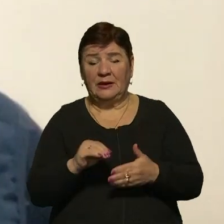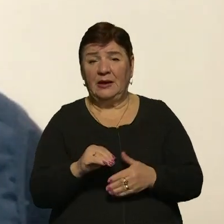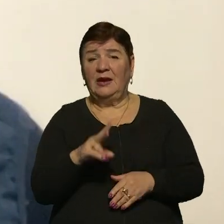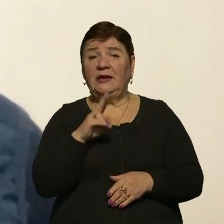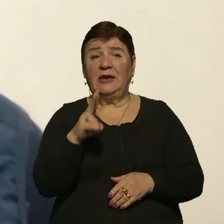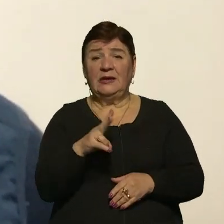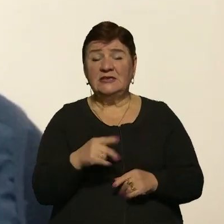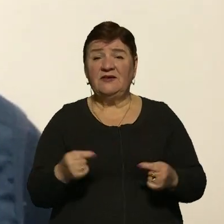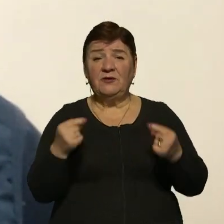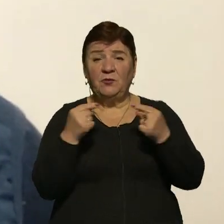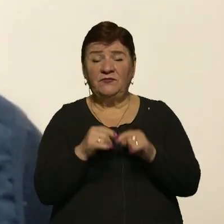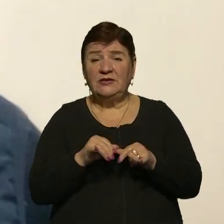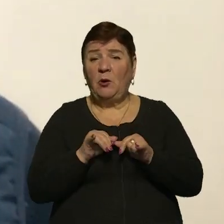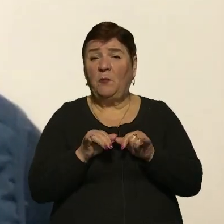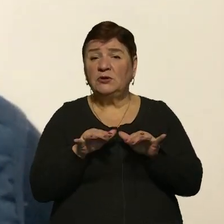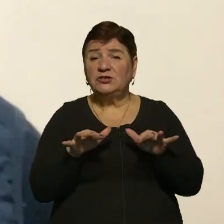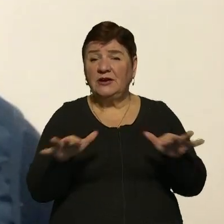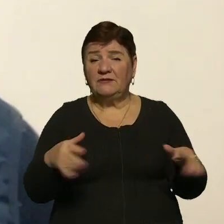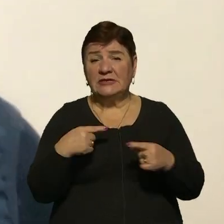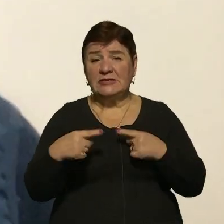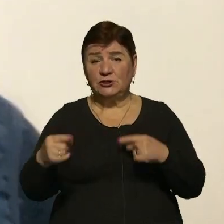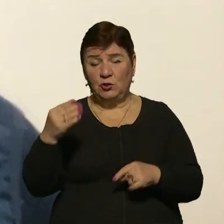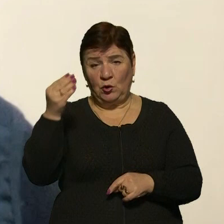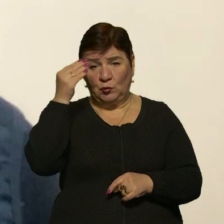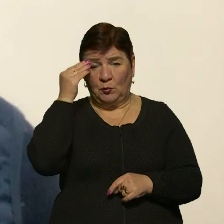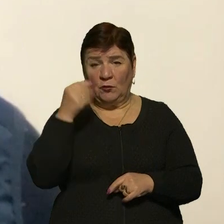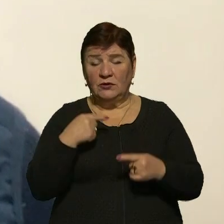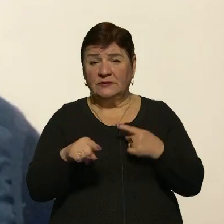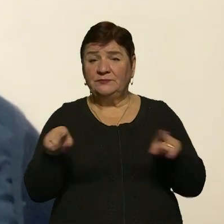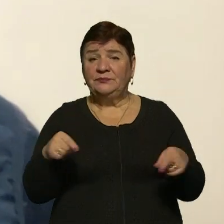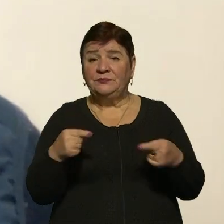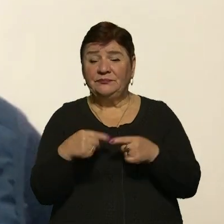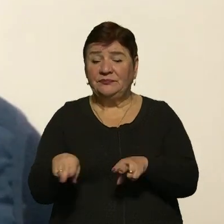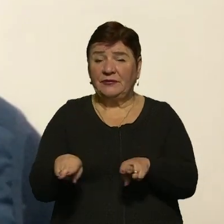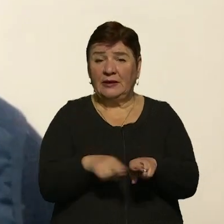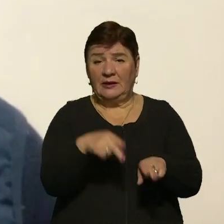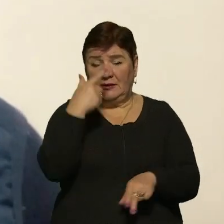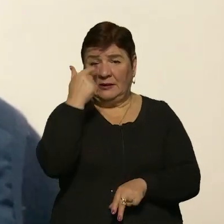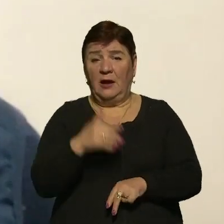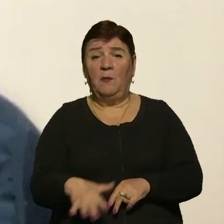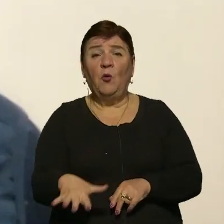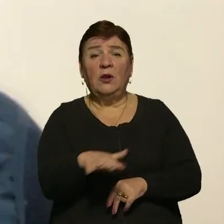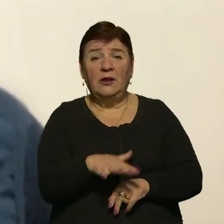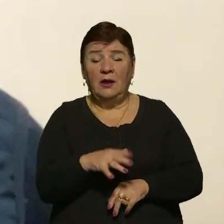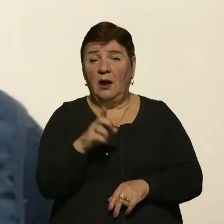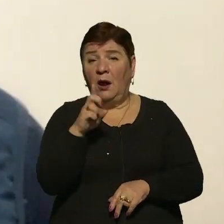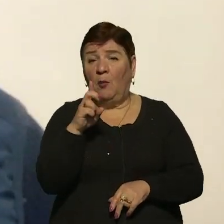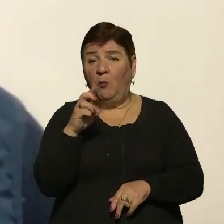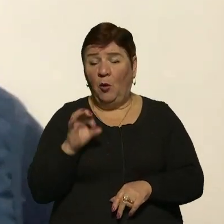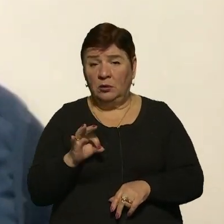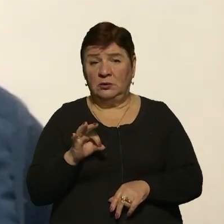постіки, відповідно, поширювали з іншою думкою. Тобто вони намагаються створити альтернативне інформаційне поле. Бо